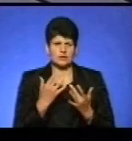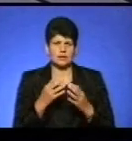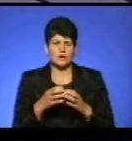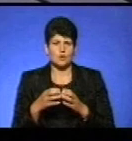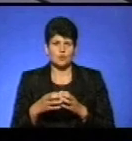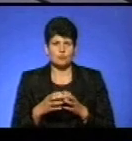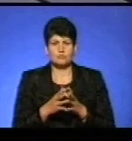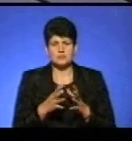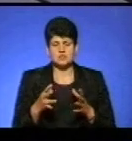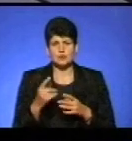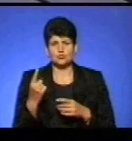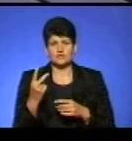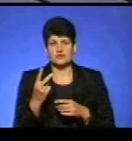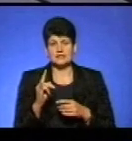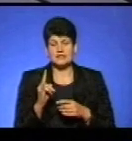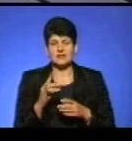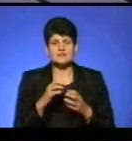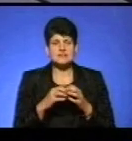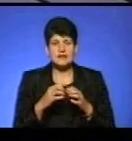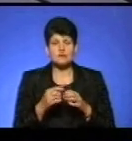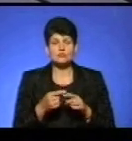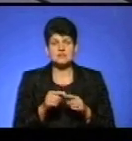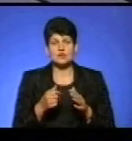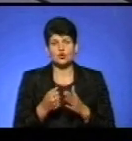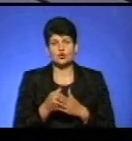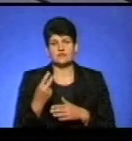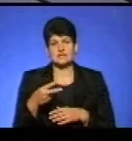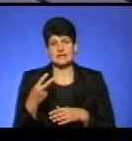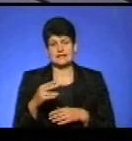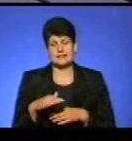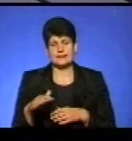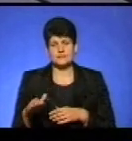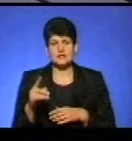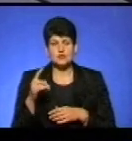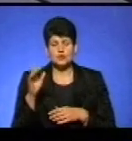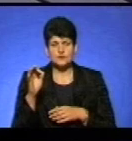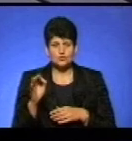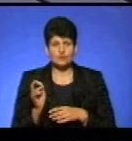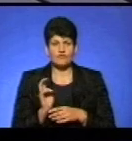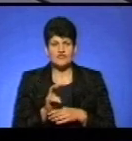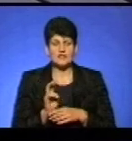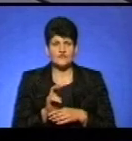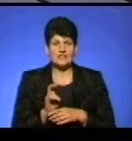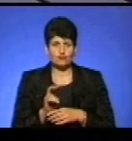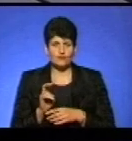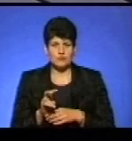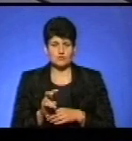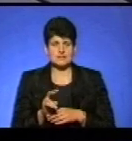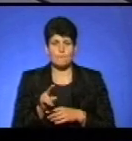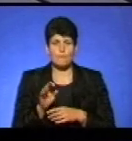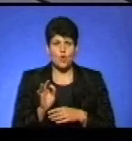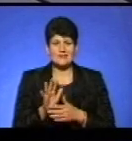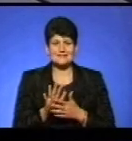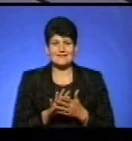перевищені на одну-дві дитини. А так, середньому це все йде до 20 дітей. Тобто, 100% відвідомості по